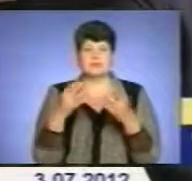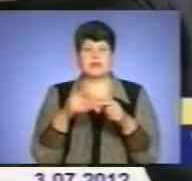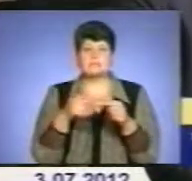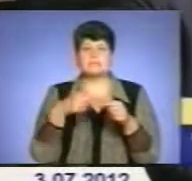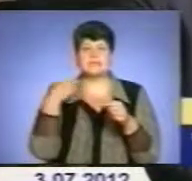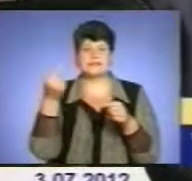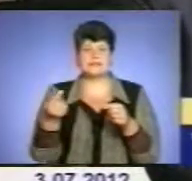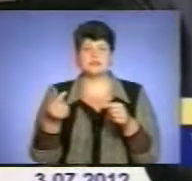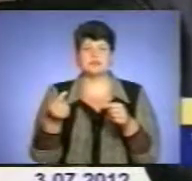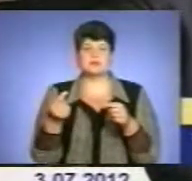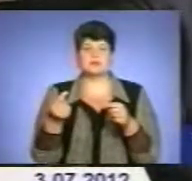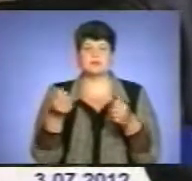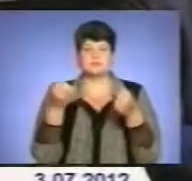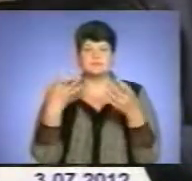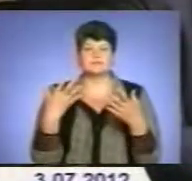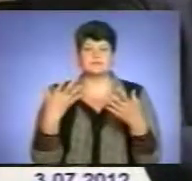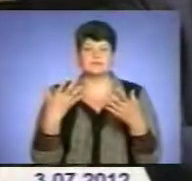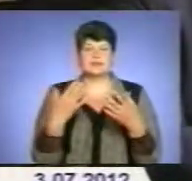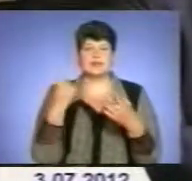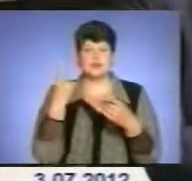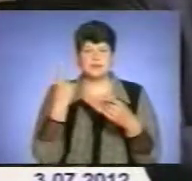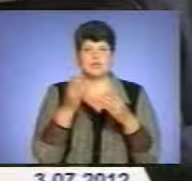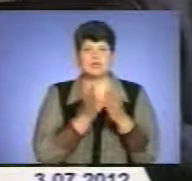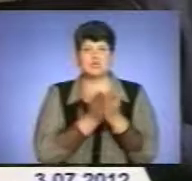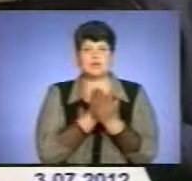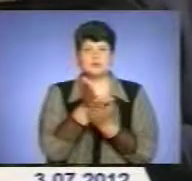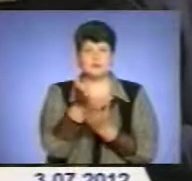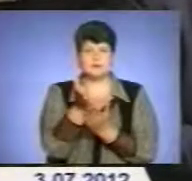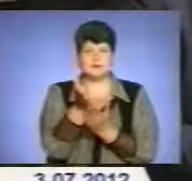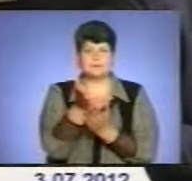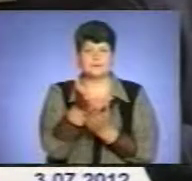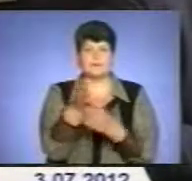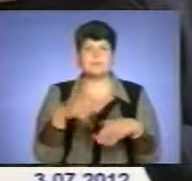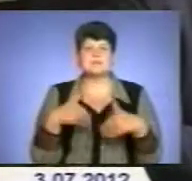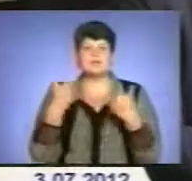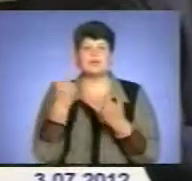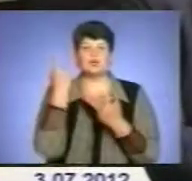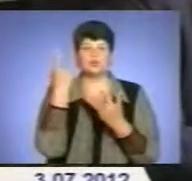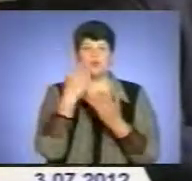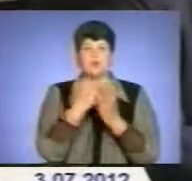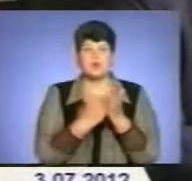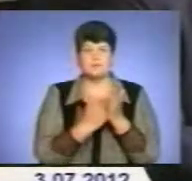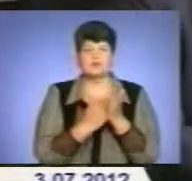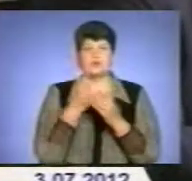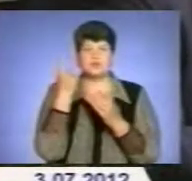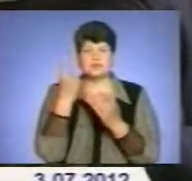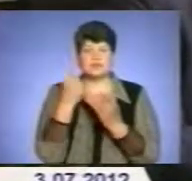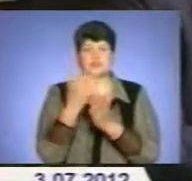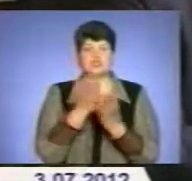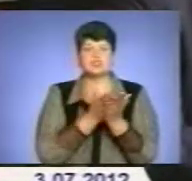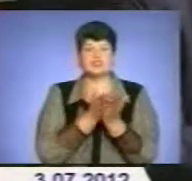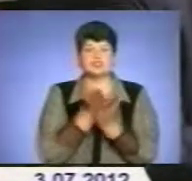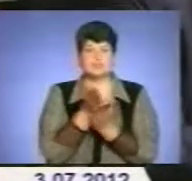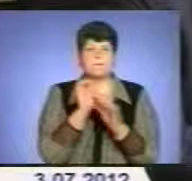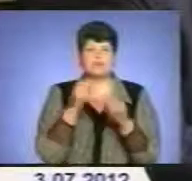звичайних передатчиків, на одній частоті передавалась одна програма, то сьогодні на одній частоті можна передавати